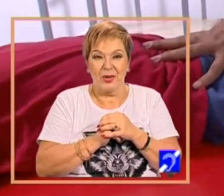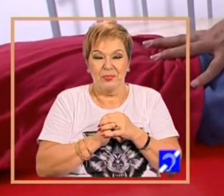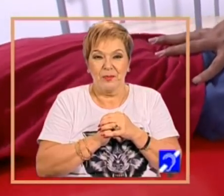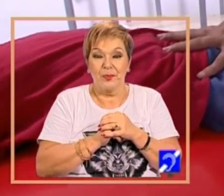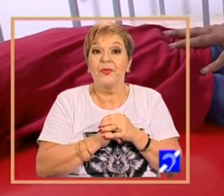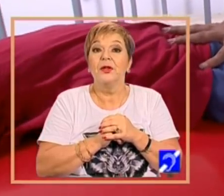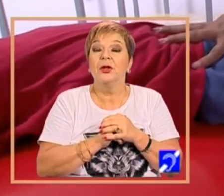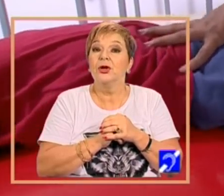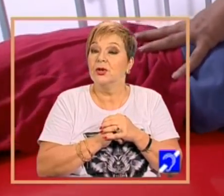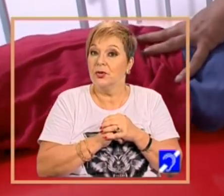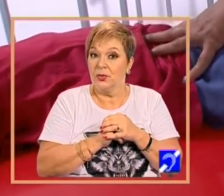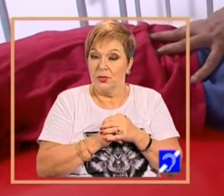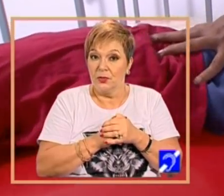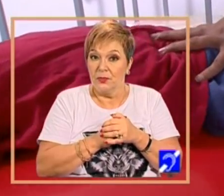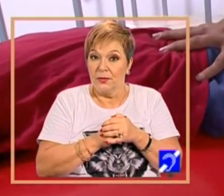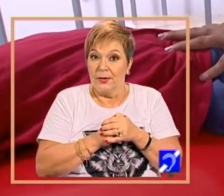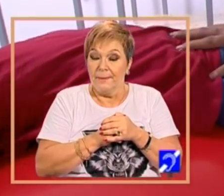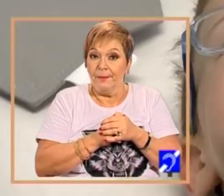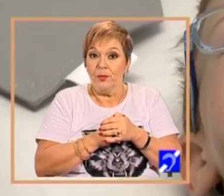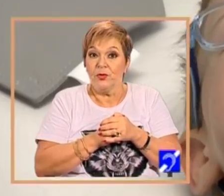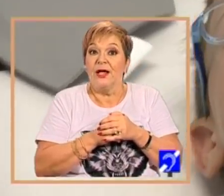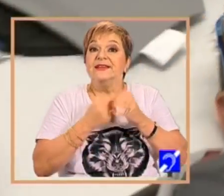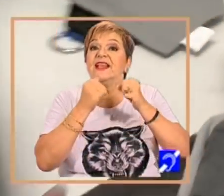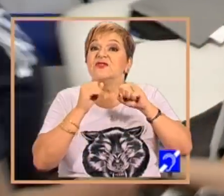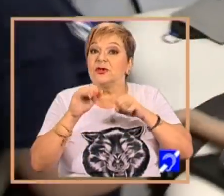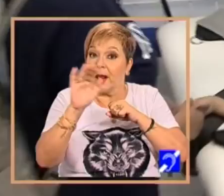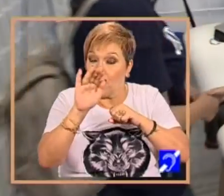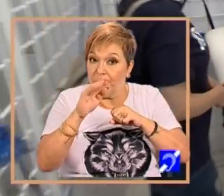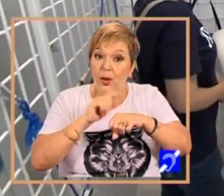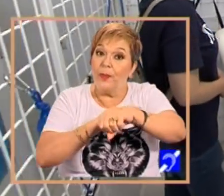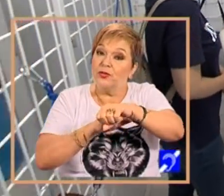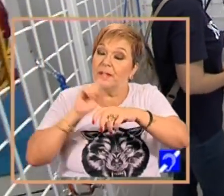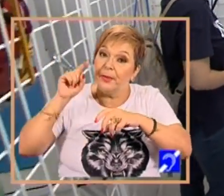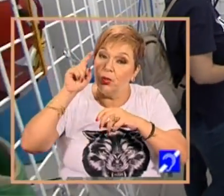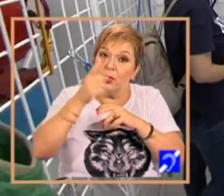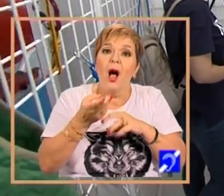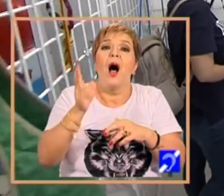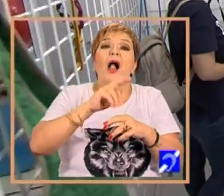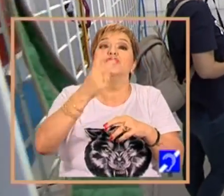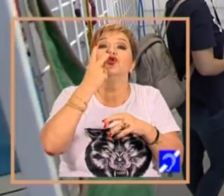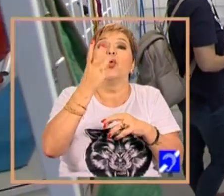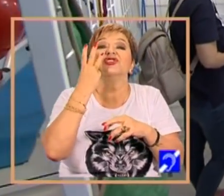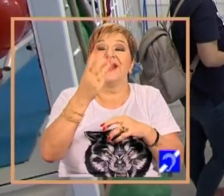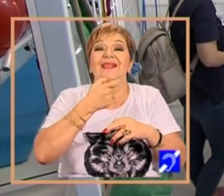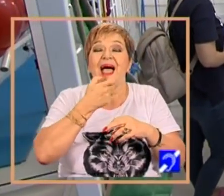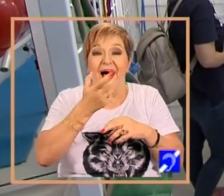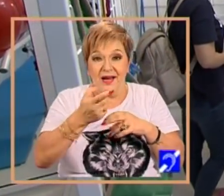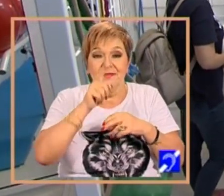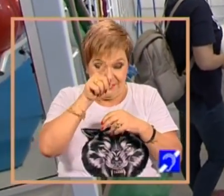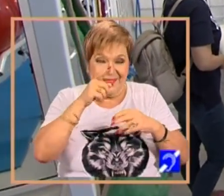Ca și evoluție pe termen lung, încă 23 de ani, îmi doresc,